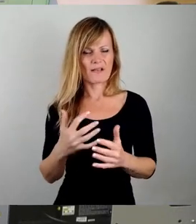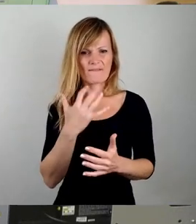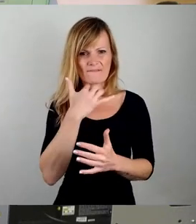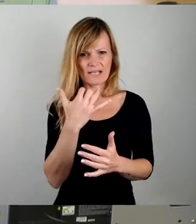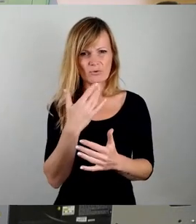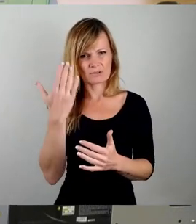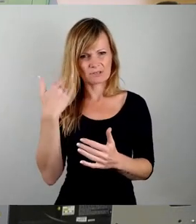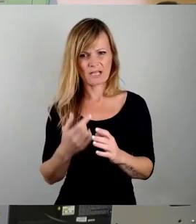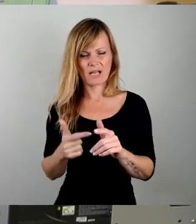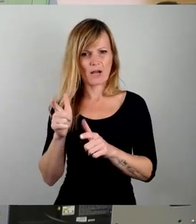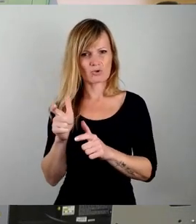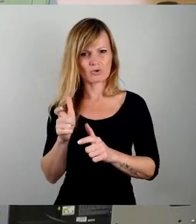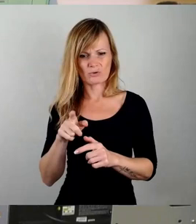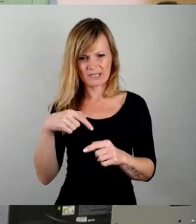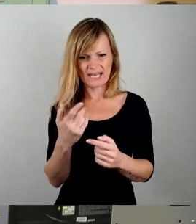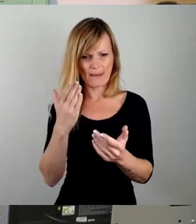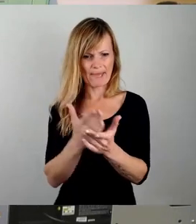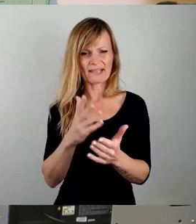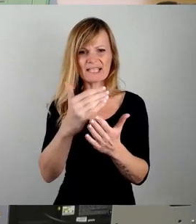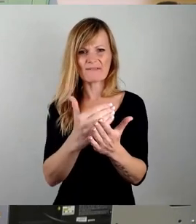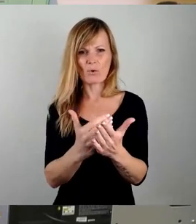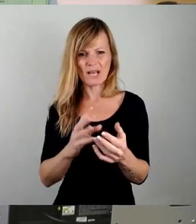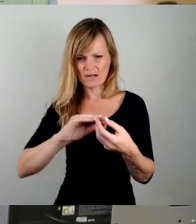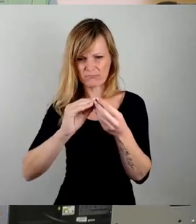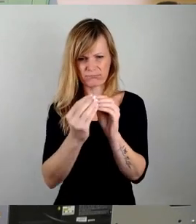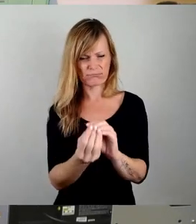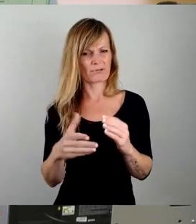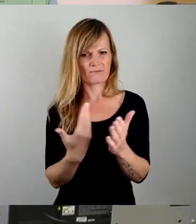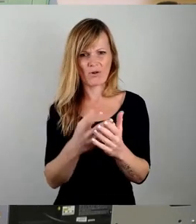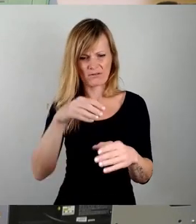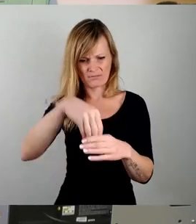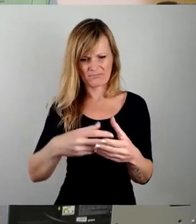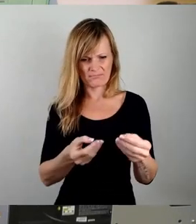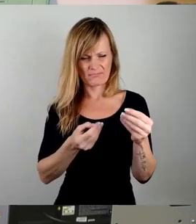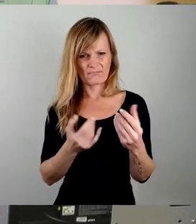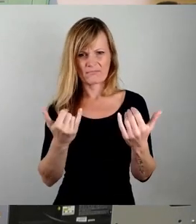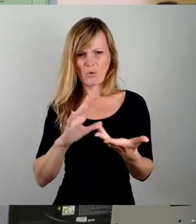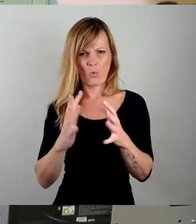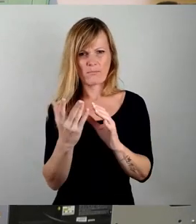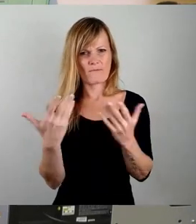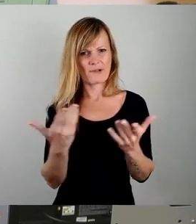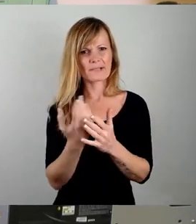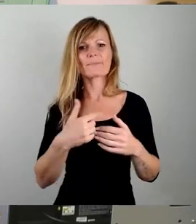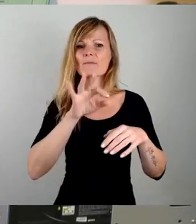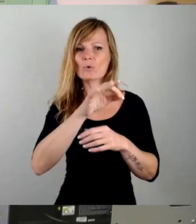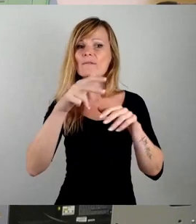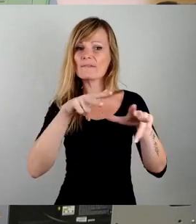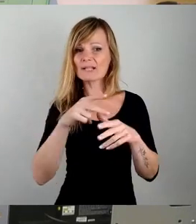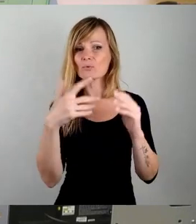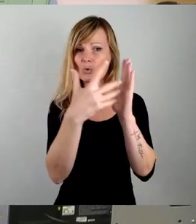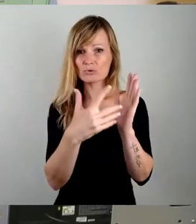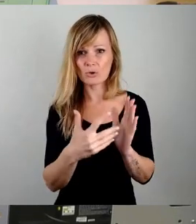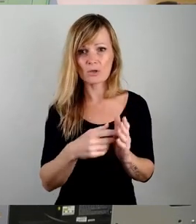was eigentlich am Ende aus dieser Vorlage gemacht wird. Und um hier sozusagen die Verwaltung zu kontrollieren, den